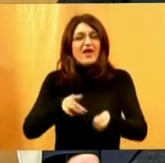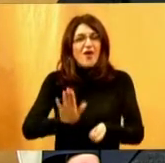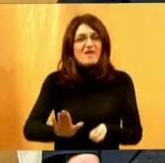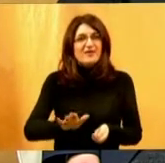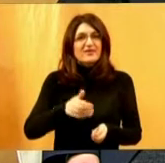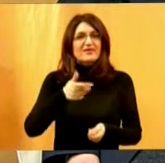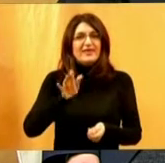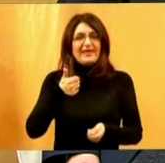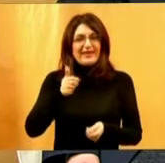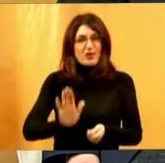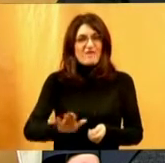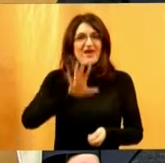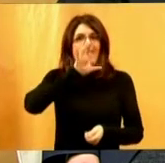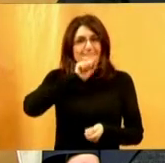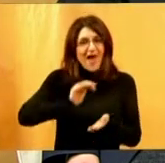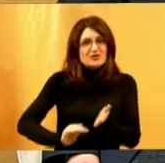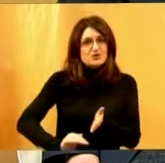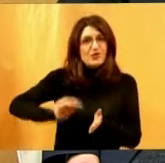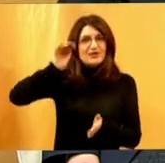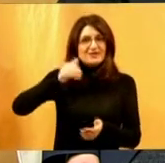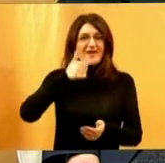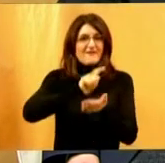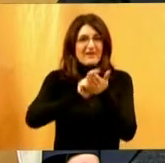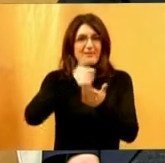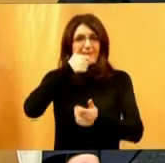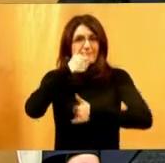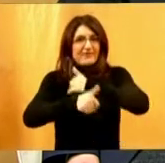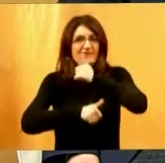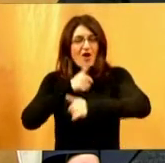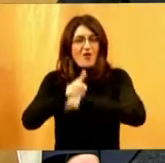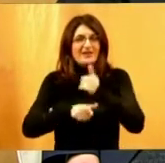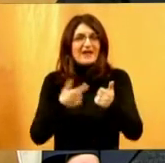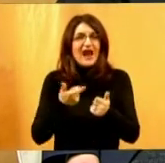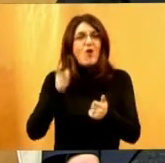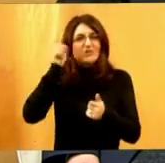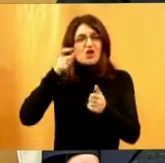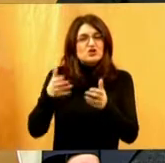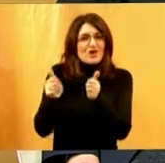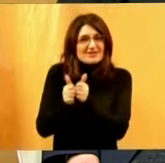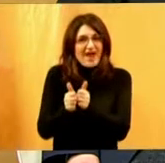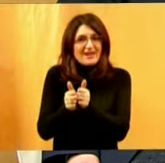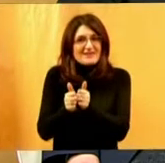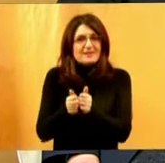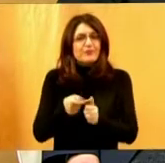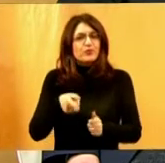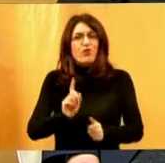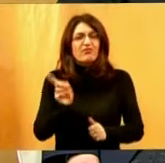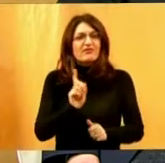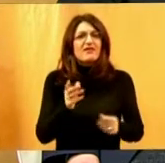odrastanju jednog takvog psa tijekom prvi godinu dana socijalizacije. I to nije